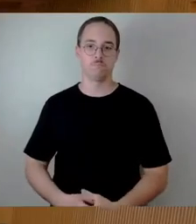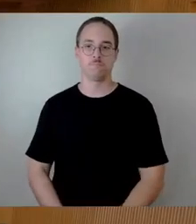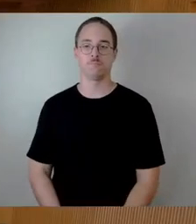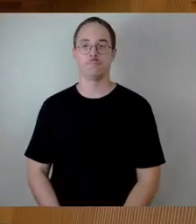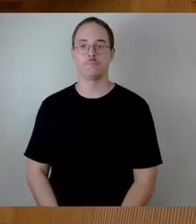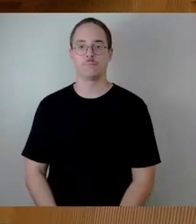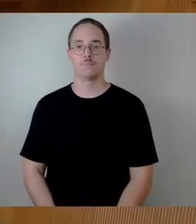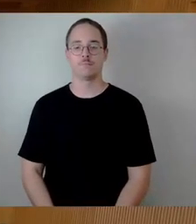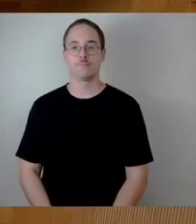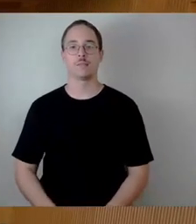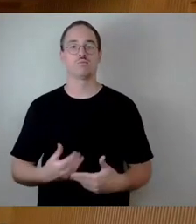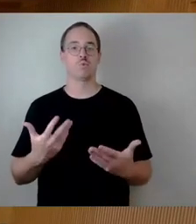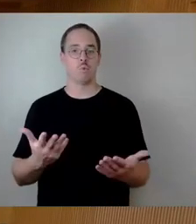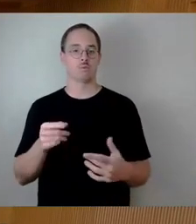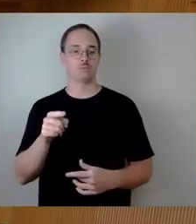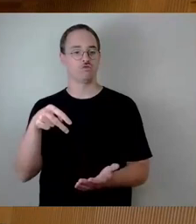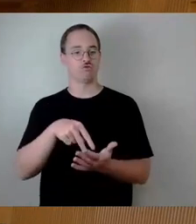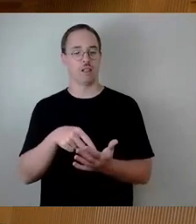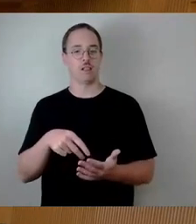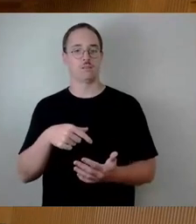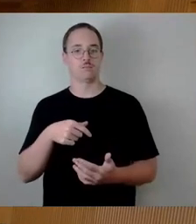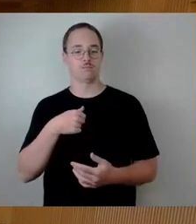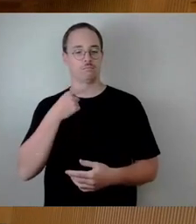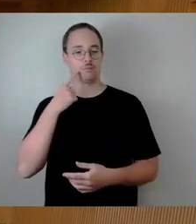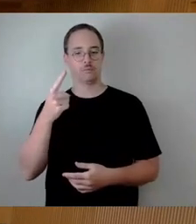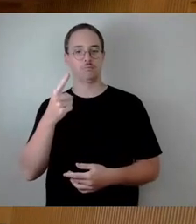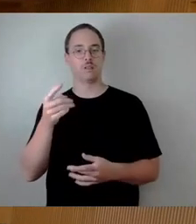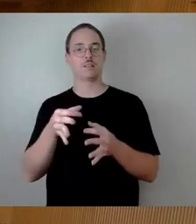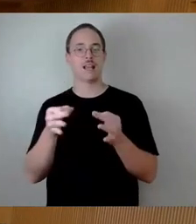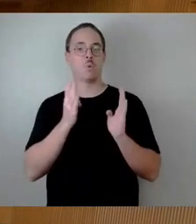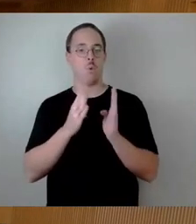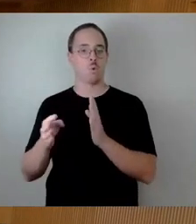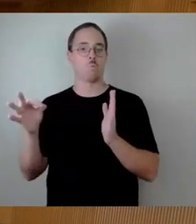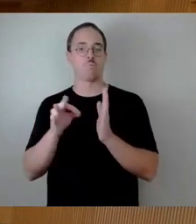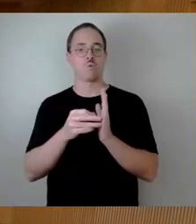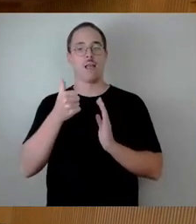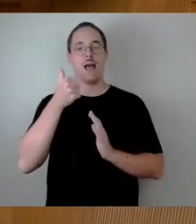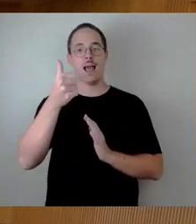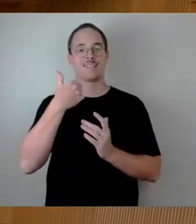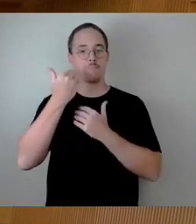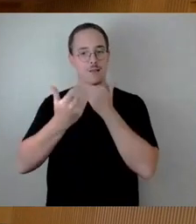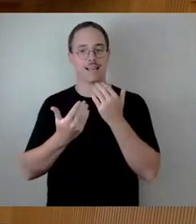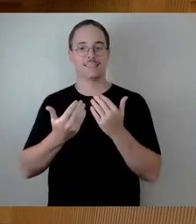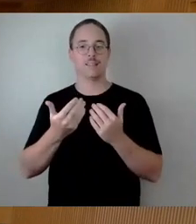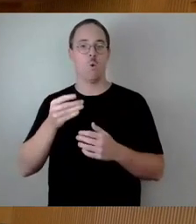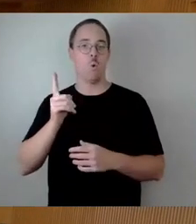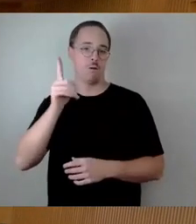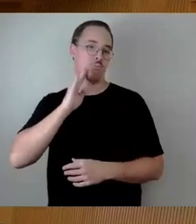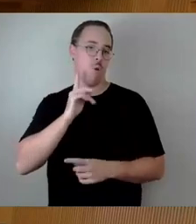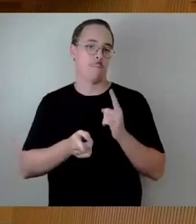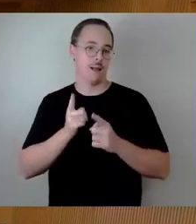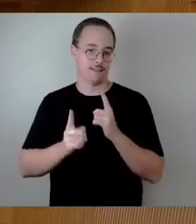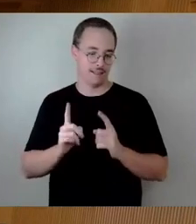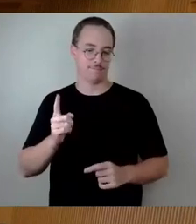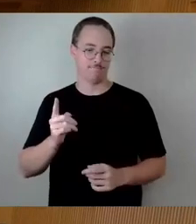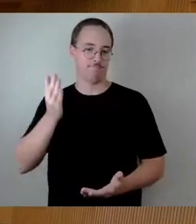So, an dieser Stelle würde ich jetzt mal den Tagesordnungspunkt 1, Bericht des Oberbürgermeisters, beenden. Ich mich nochmal herzlich bedanken bei Ihnen, dass wir